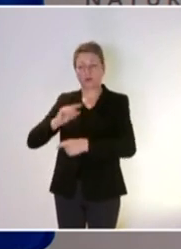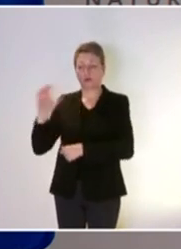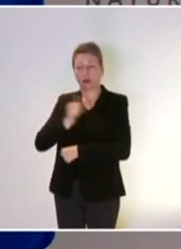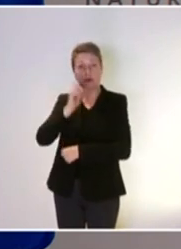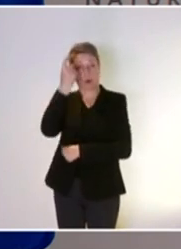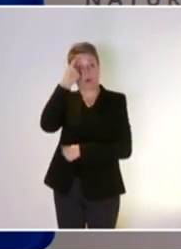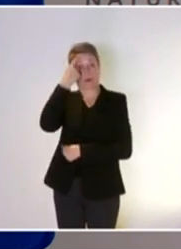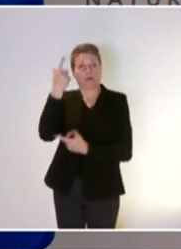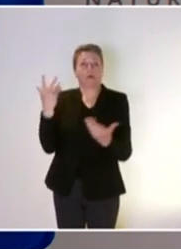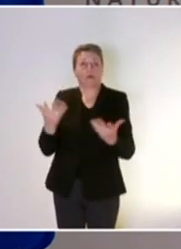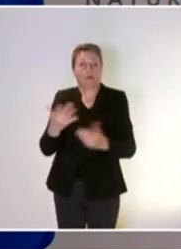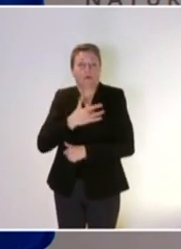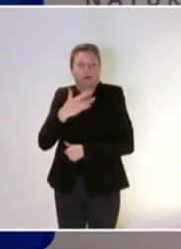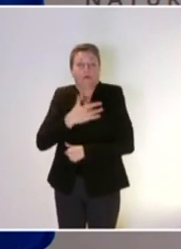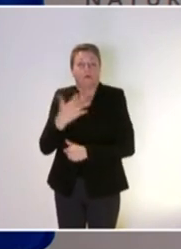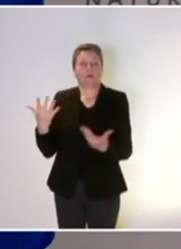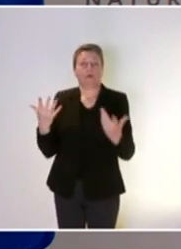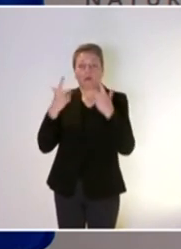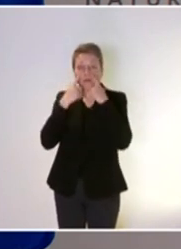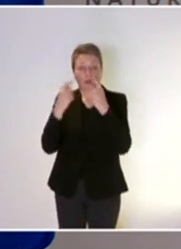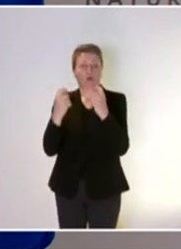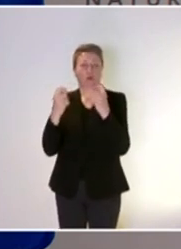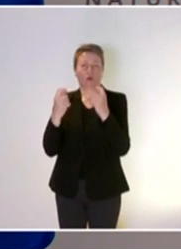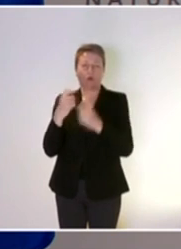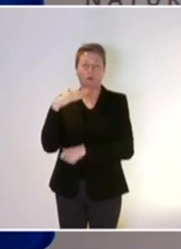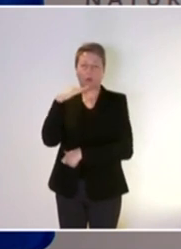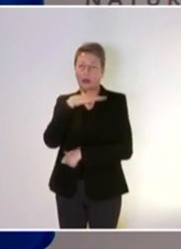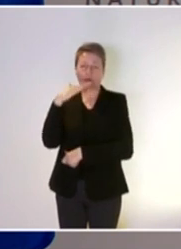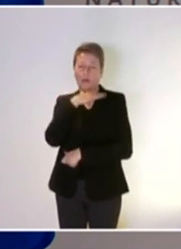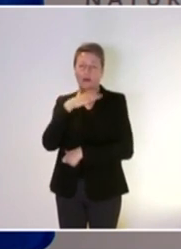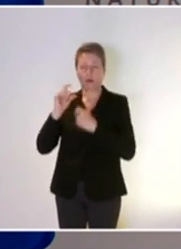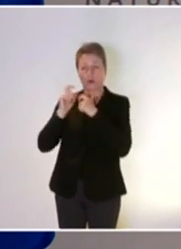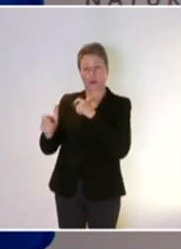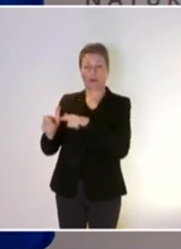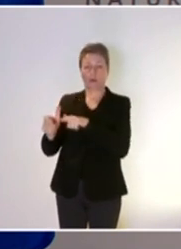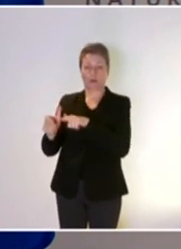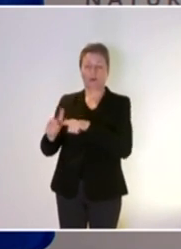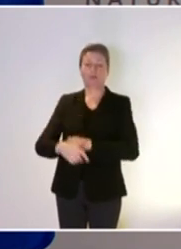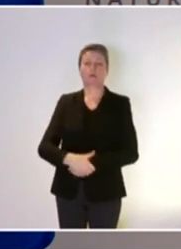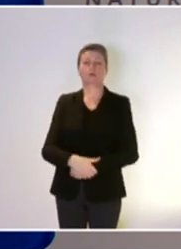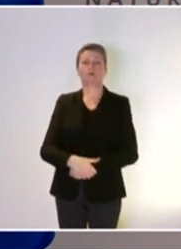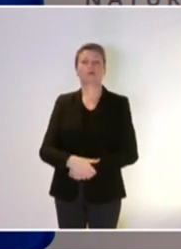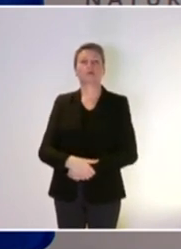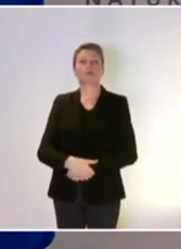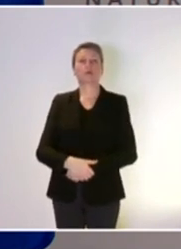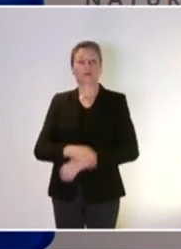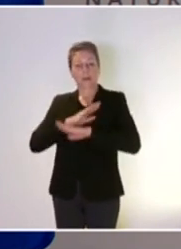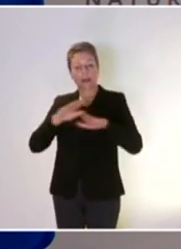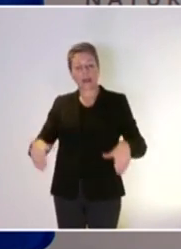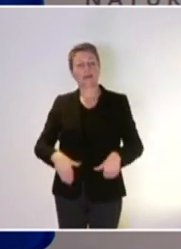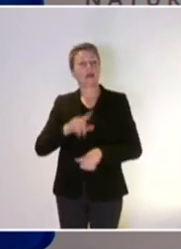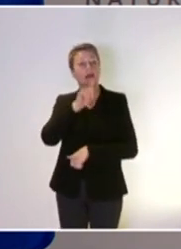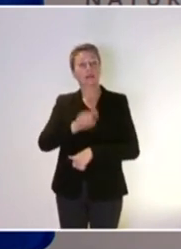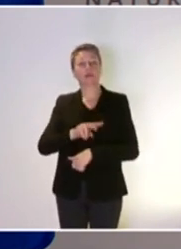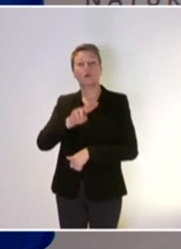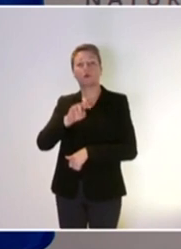nécessité de s'intéresser très rapidement à ce type d'impact. Et donc, dernière question pour Victor.